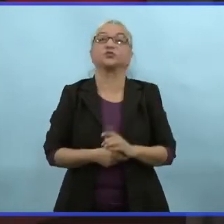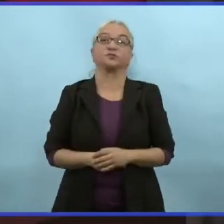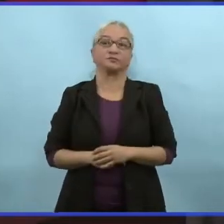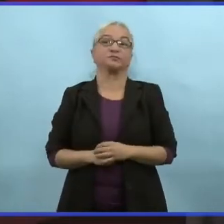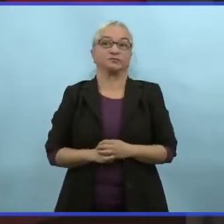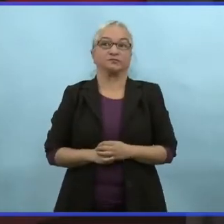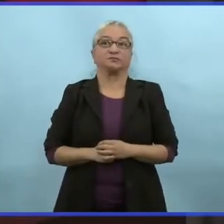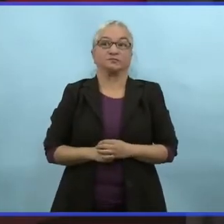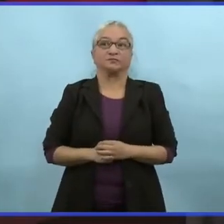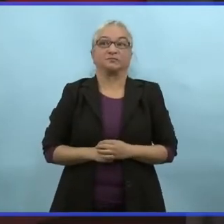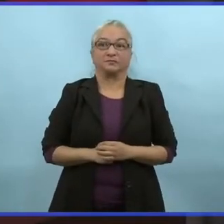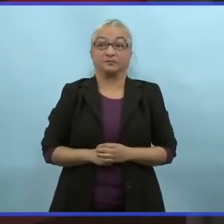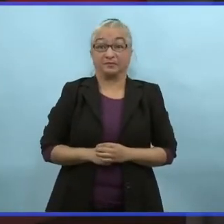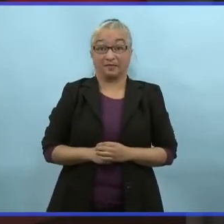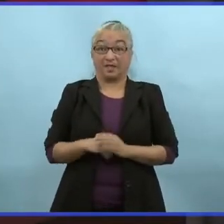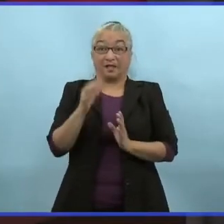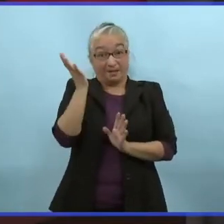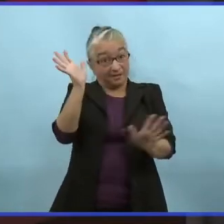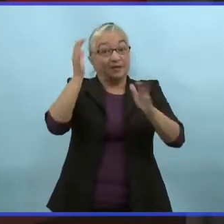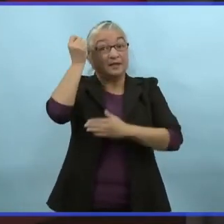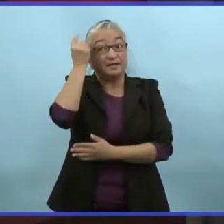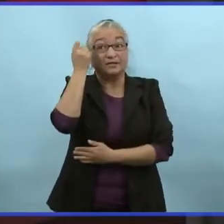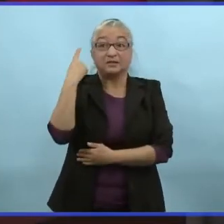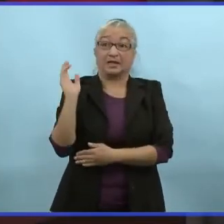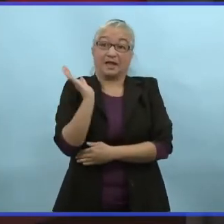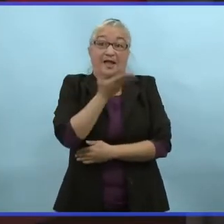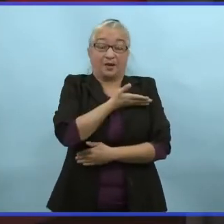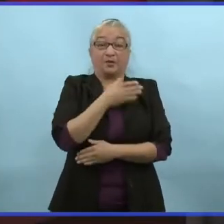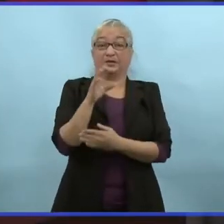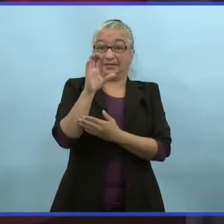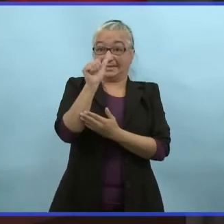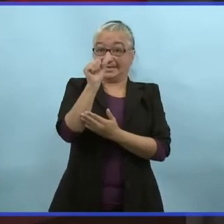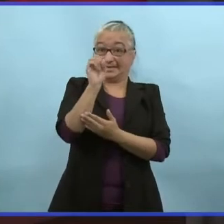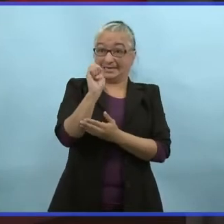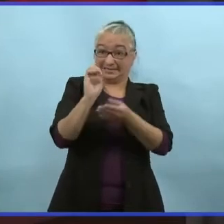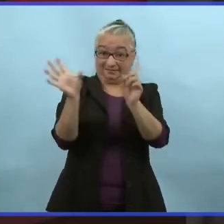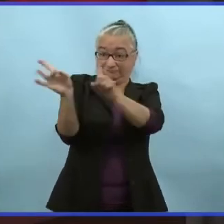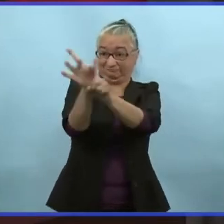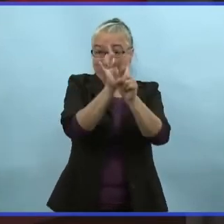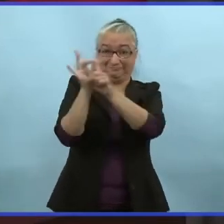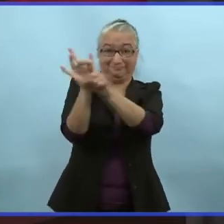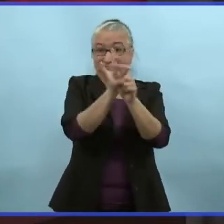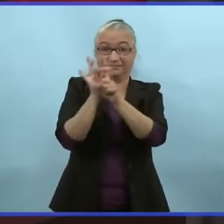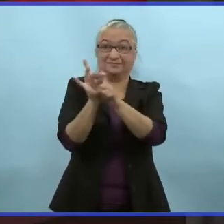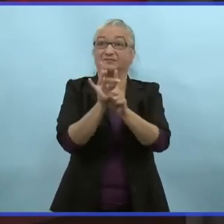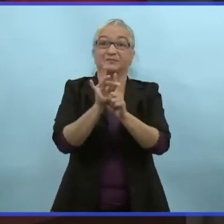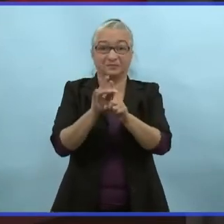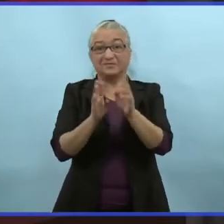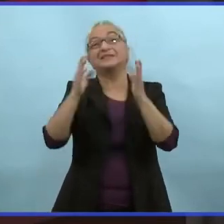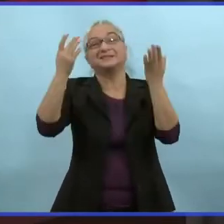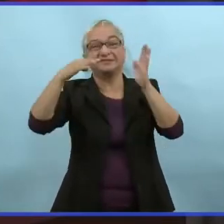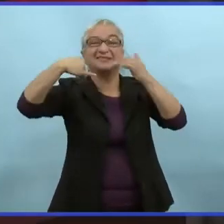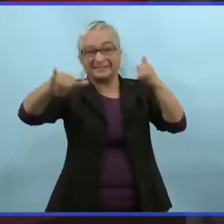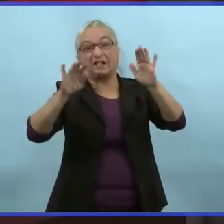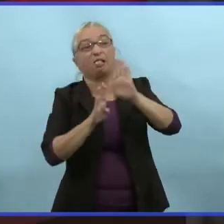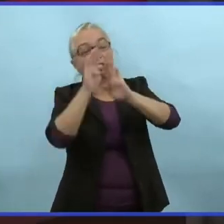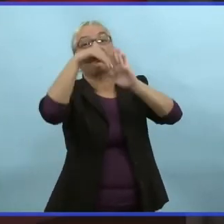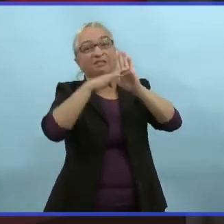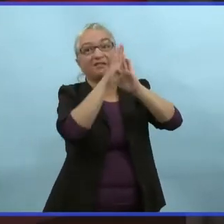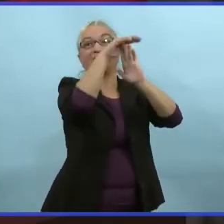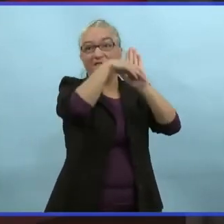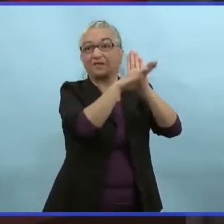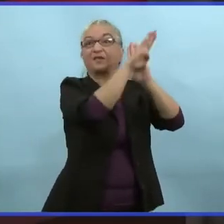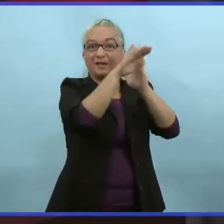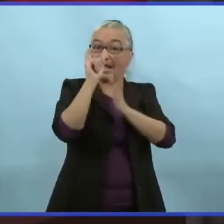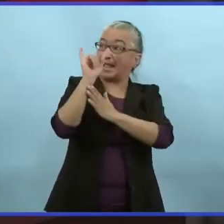notre lutte contre la COVID-19 et la quatrième vague. Le nombre de cas d'admissions en hôpital et